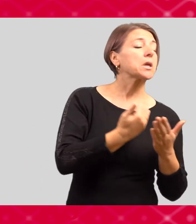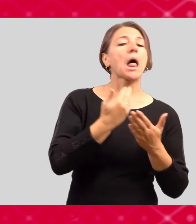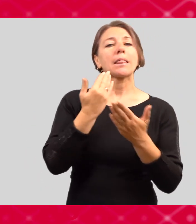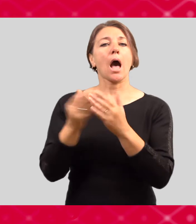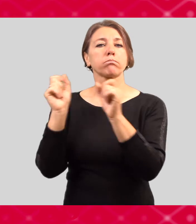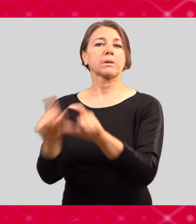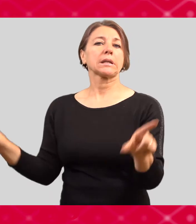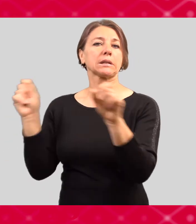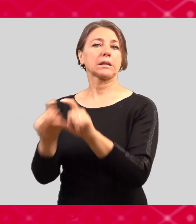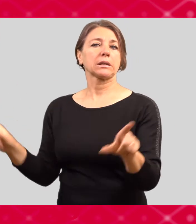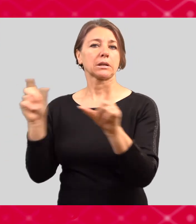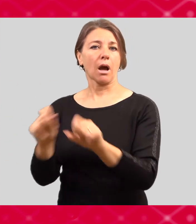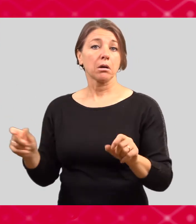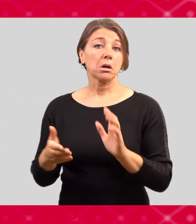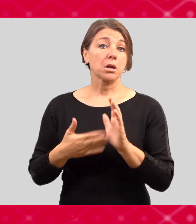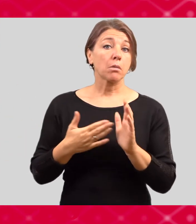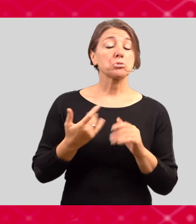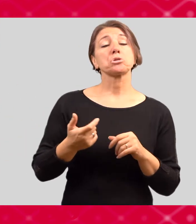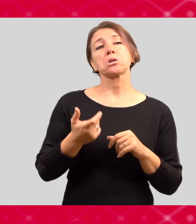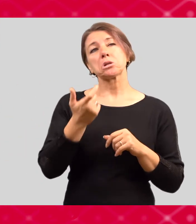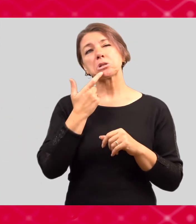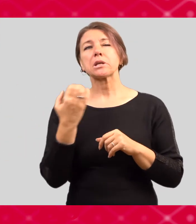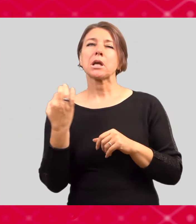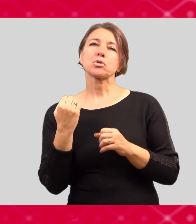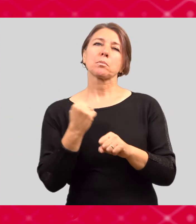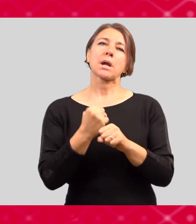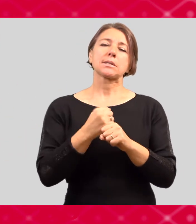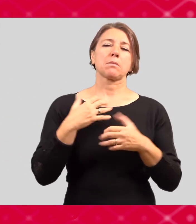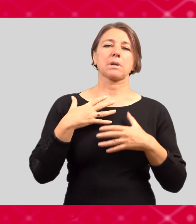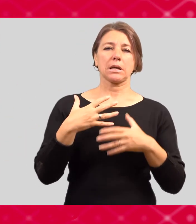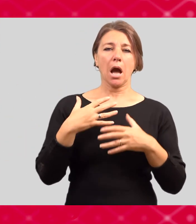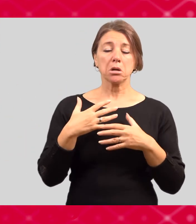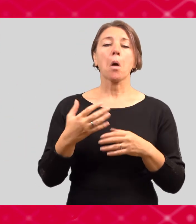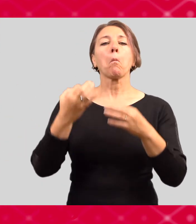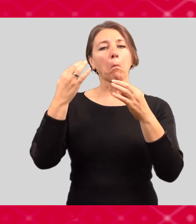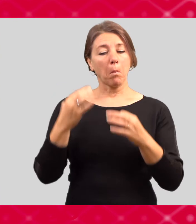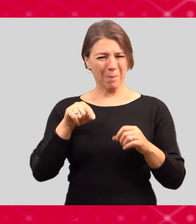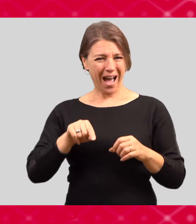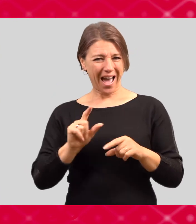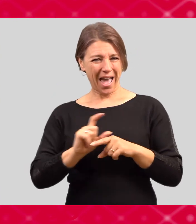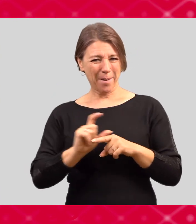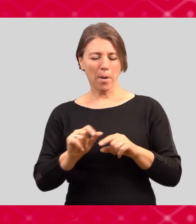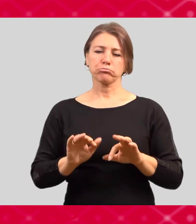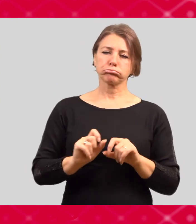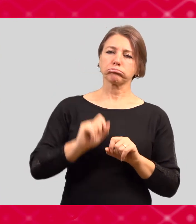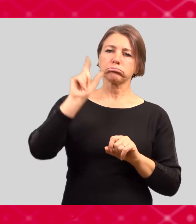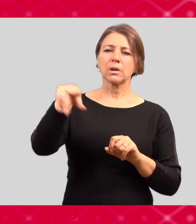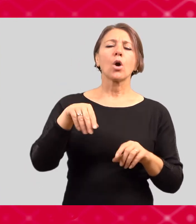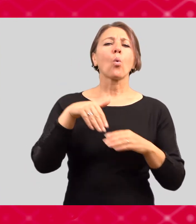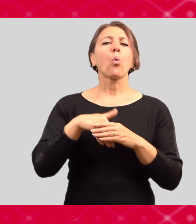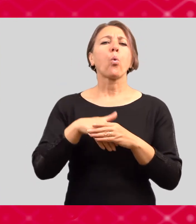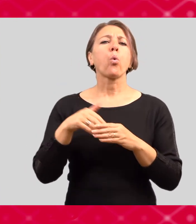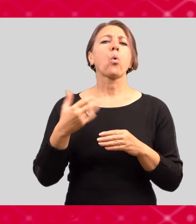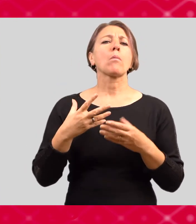nám dostanou. To znamená, že pokud byste měli zájem o nějakou práci, napíšete na níže uvedený e-mail